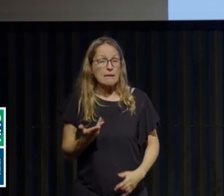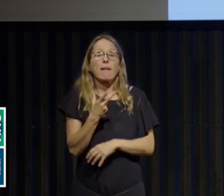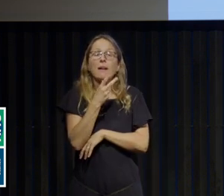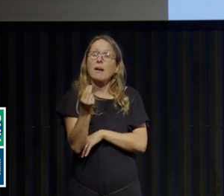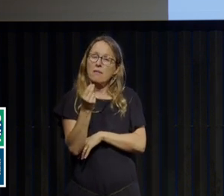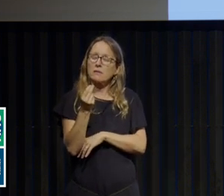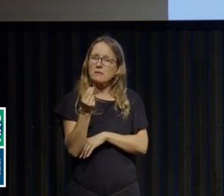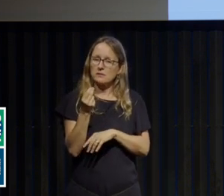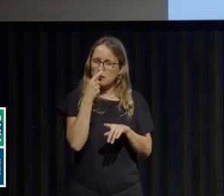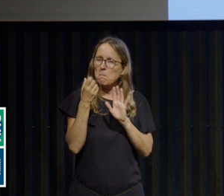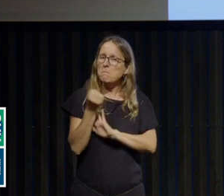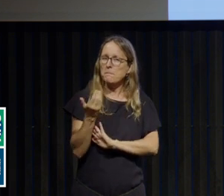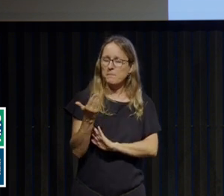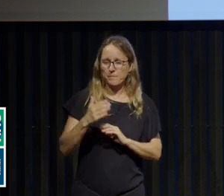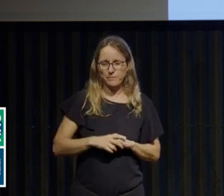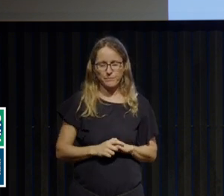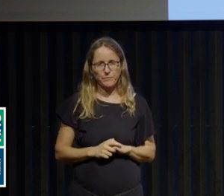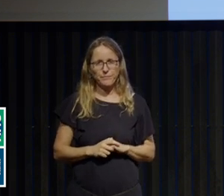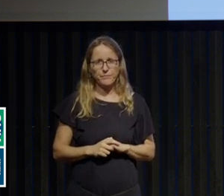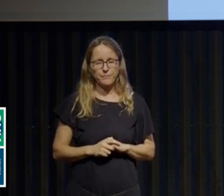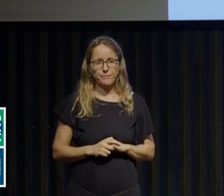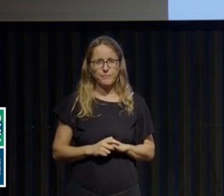grave, c'est la perte